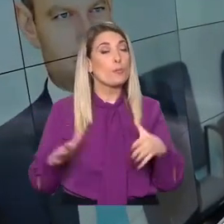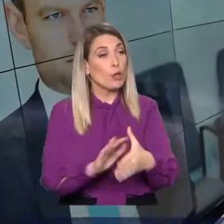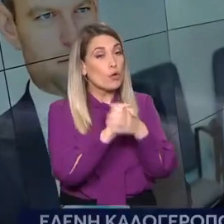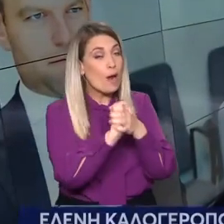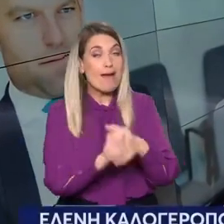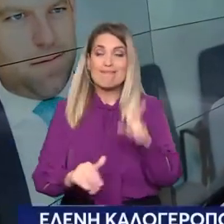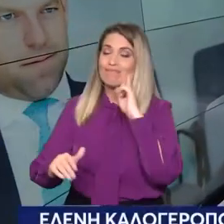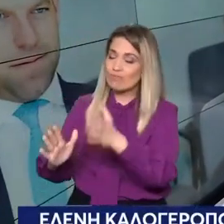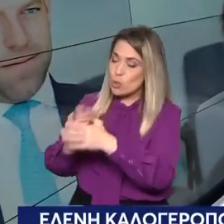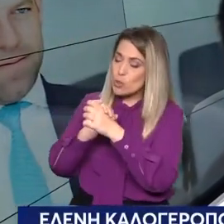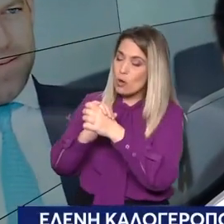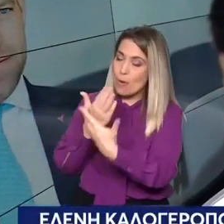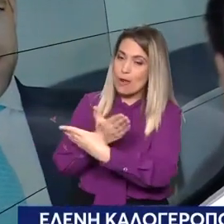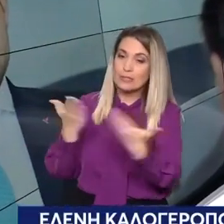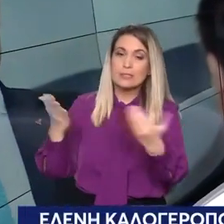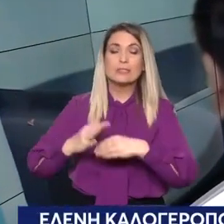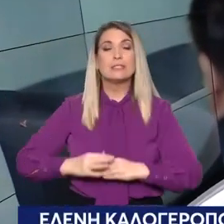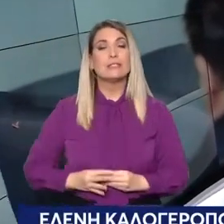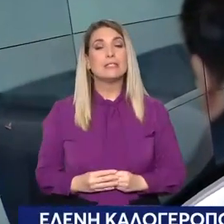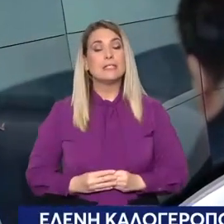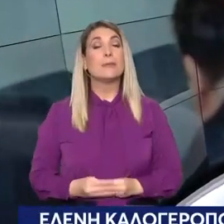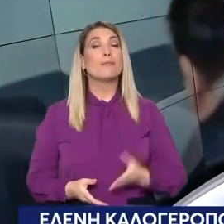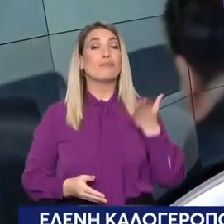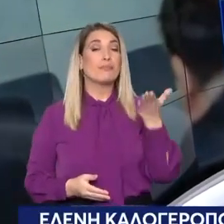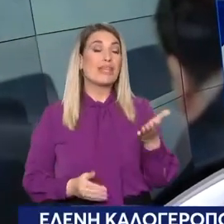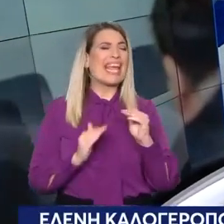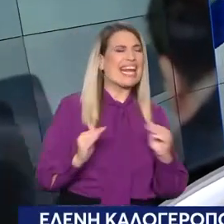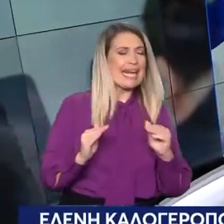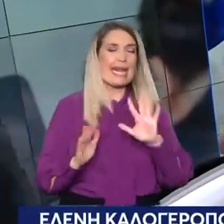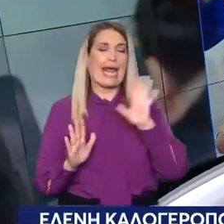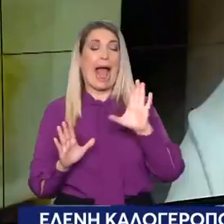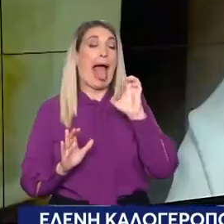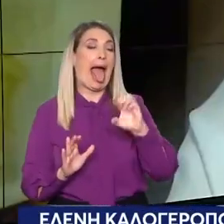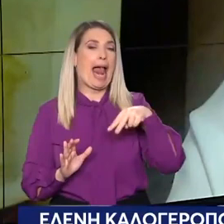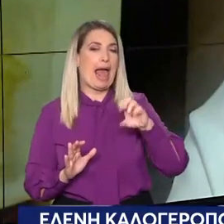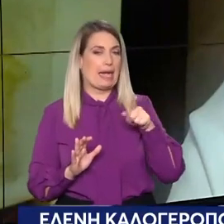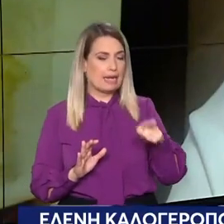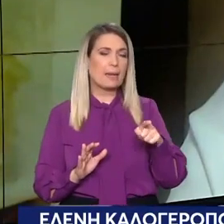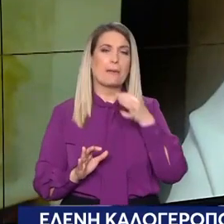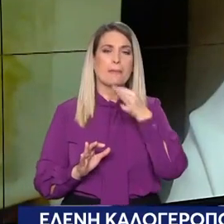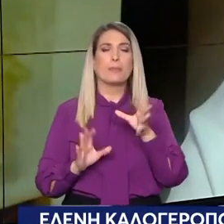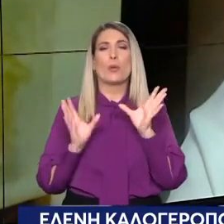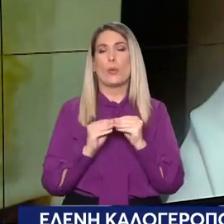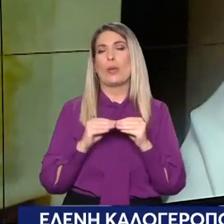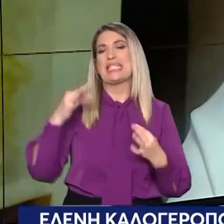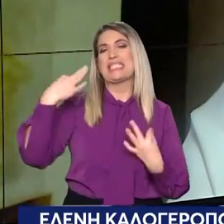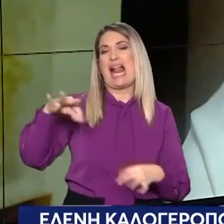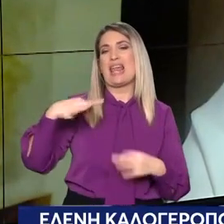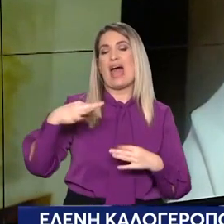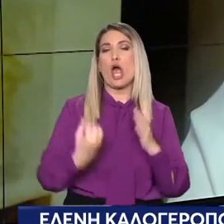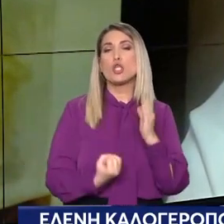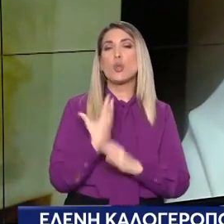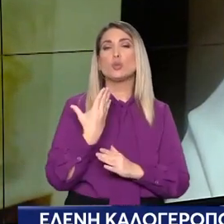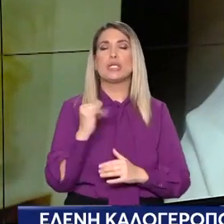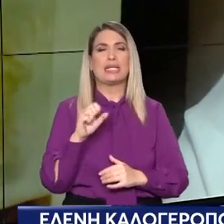Χρόνια πολλά σε όλους. Η Ελένη λοιπόν έδωσε ένα ρεπορτάζ στο Newsy, το newsy.gr σήμερα, το οποίο είναι